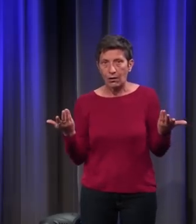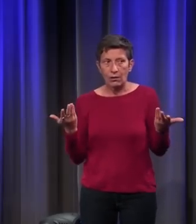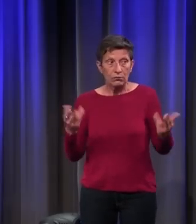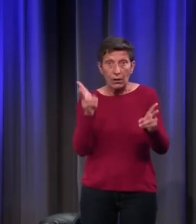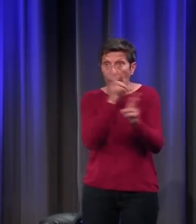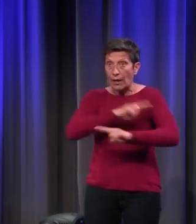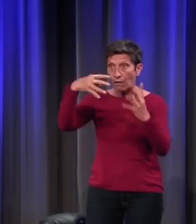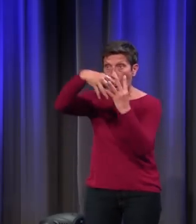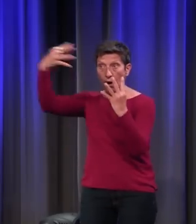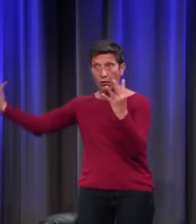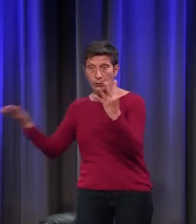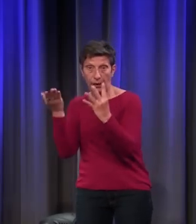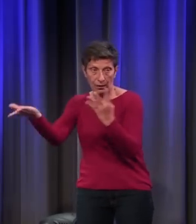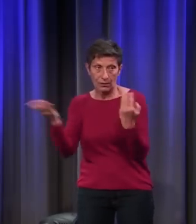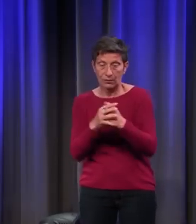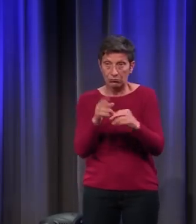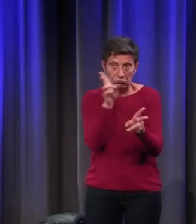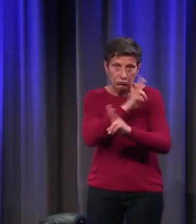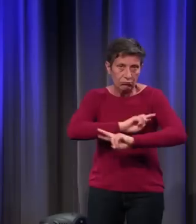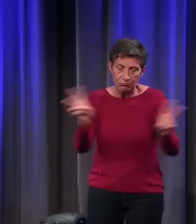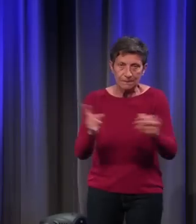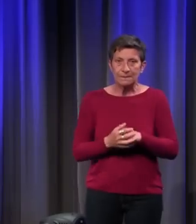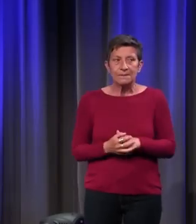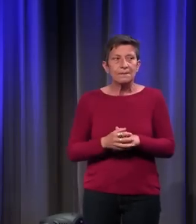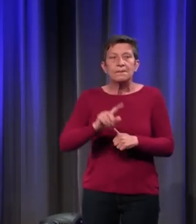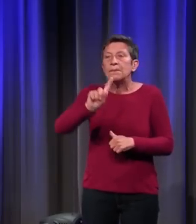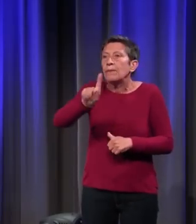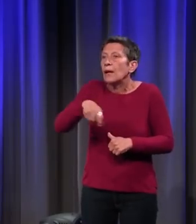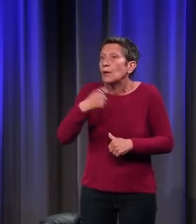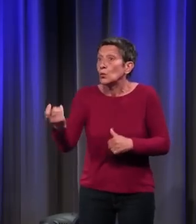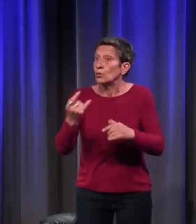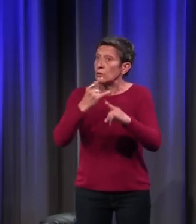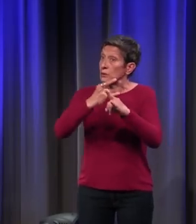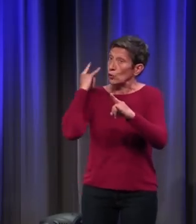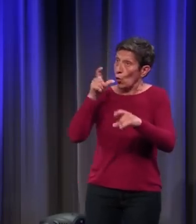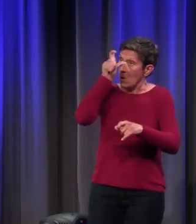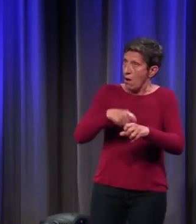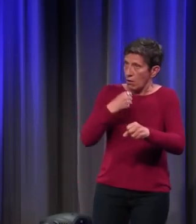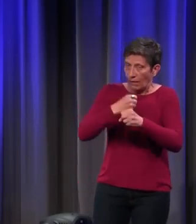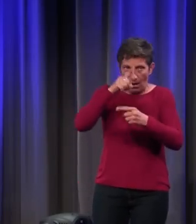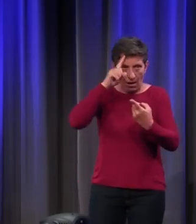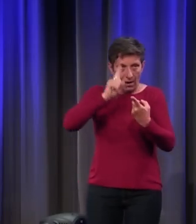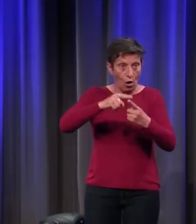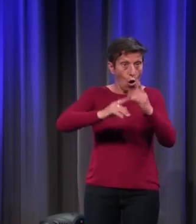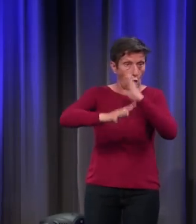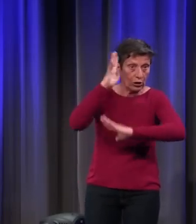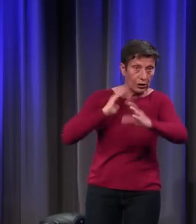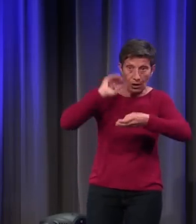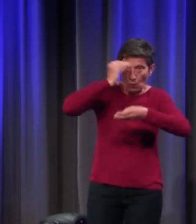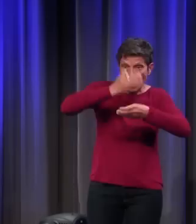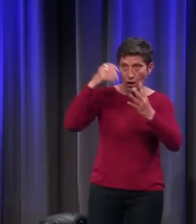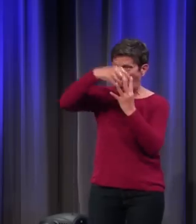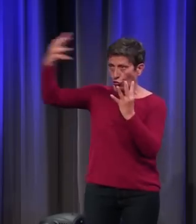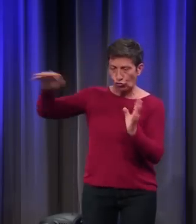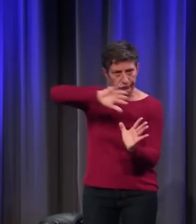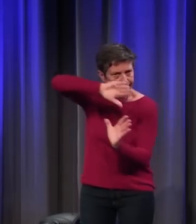n'a aucun rapport avec le spectre. Et évidemment, si on est historien de l'Antiquité ou du Moyen Âge, il faut oublier le spectre.